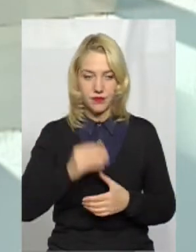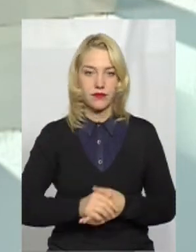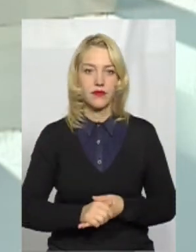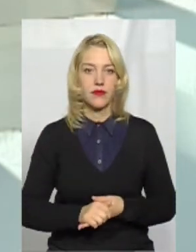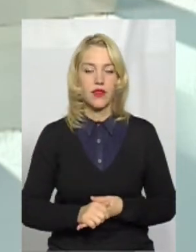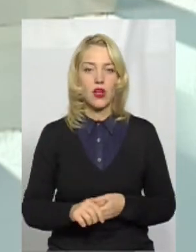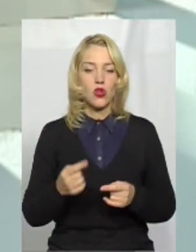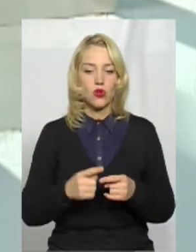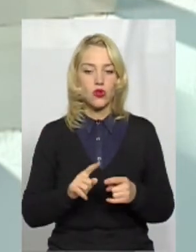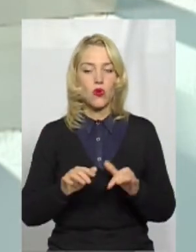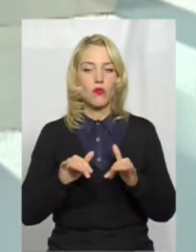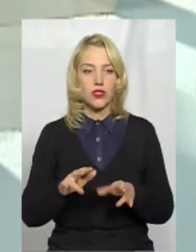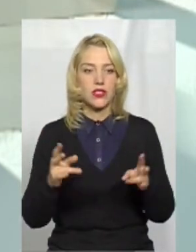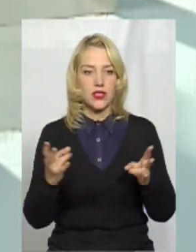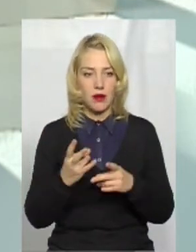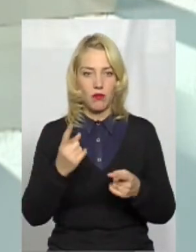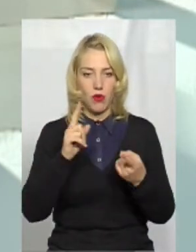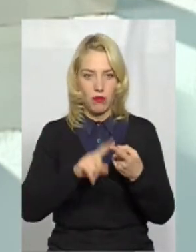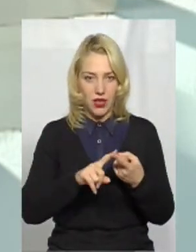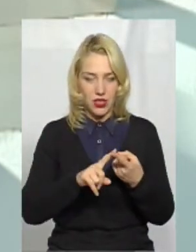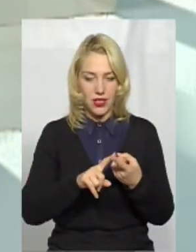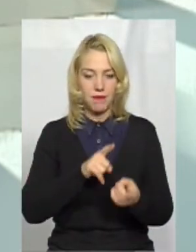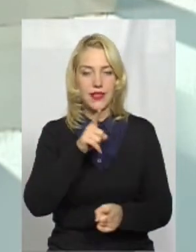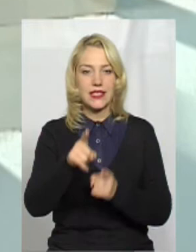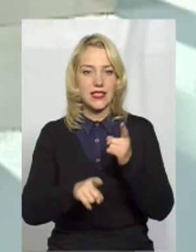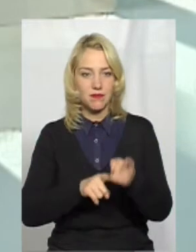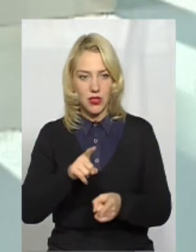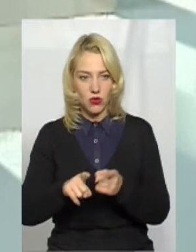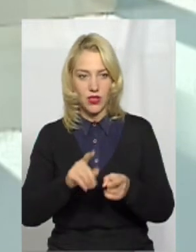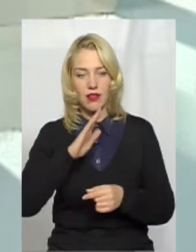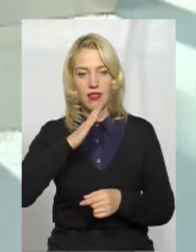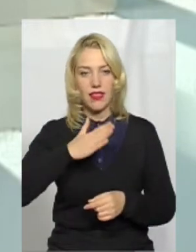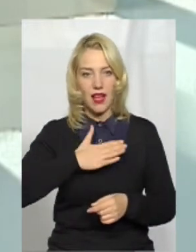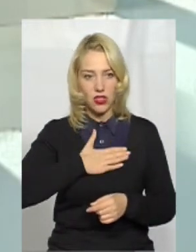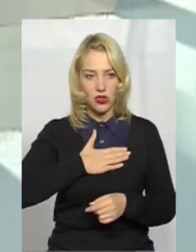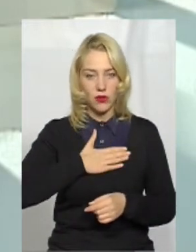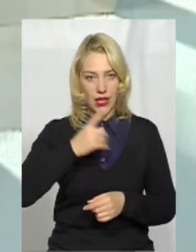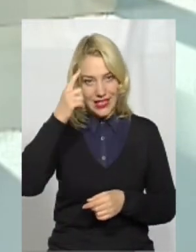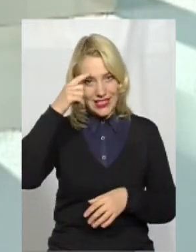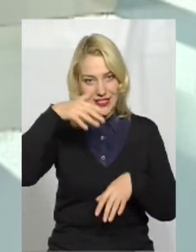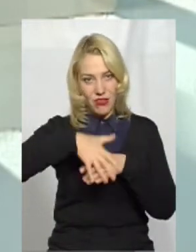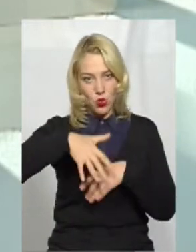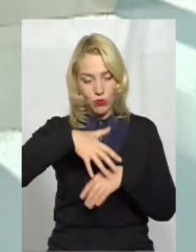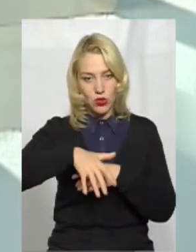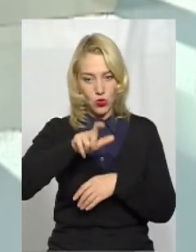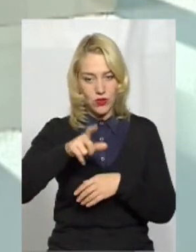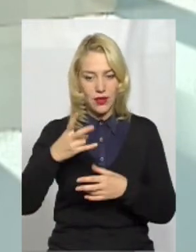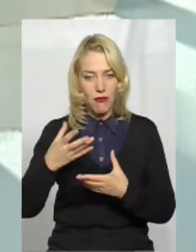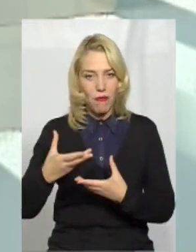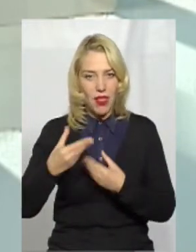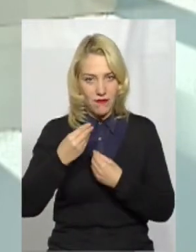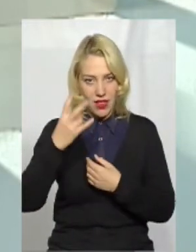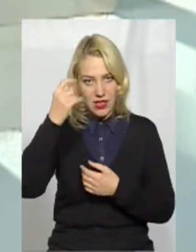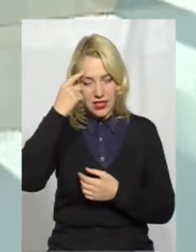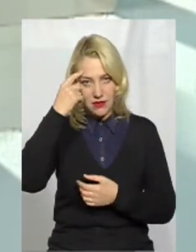до цього процесу потрібно, по-перше, потрібно змінювати нашу трішечки свідомість, на неї впливати, а по